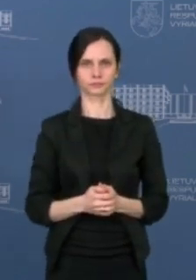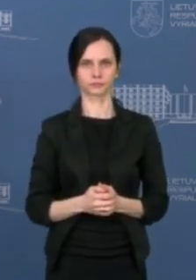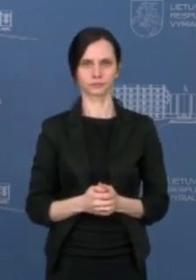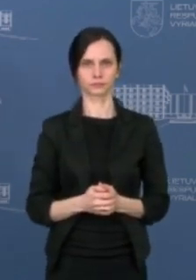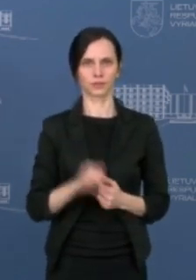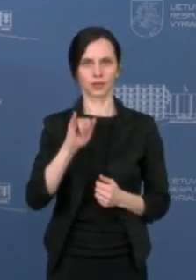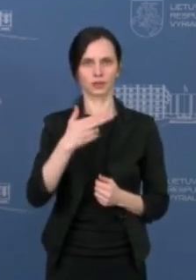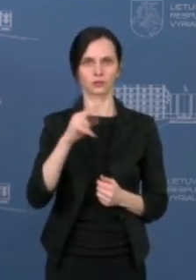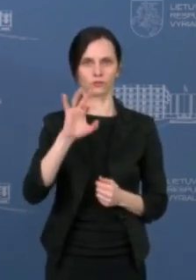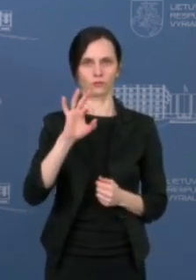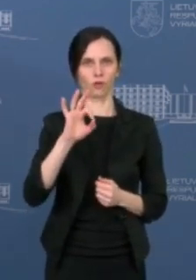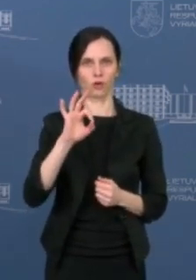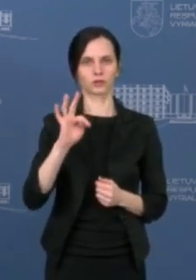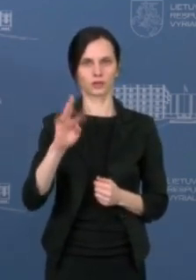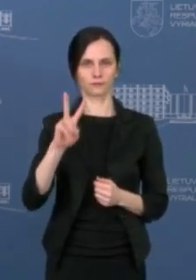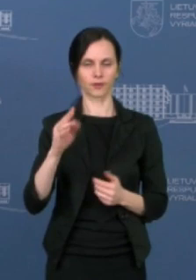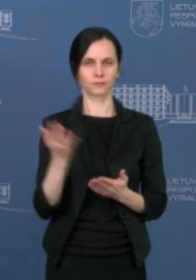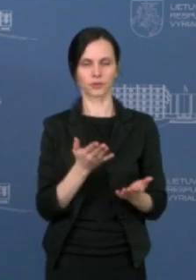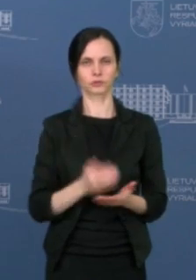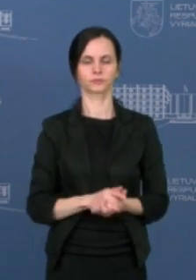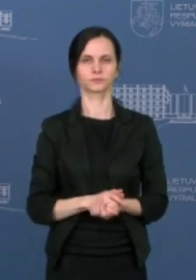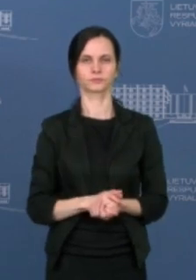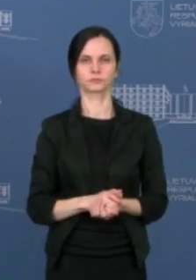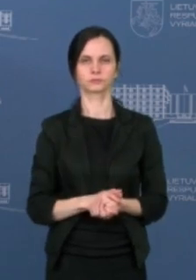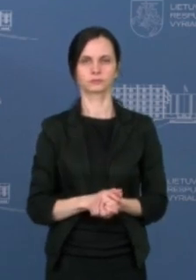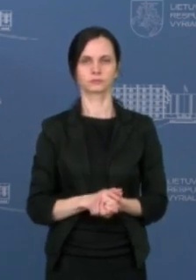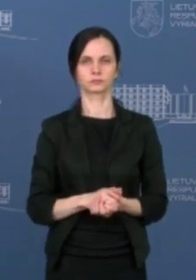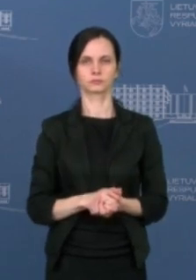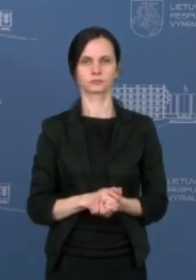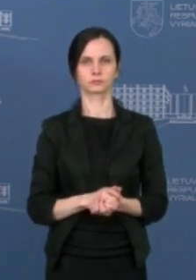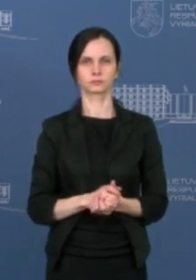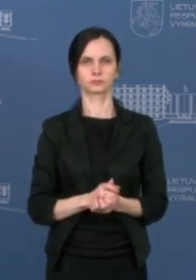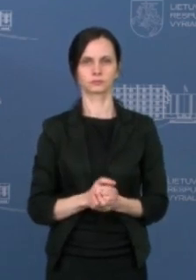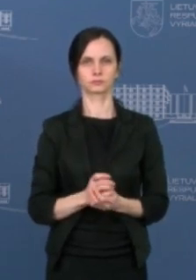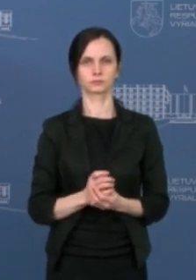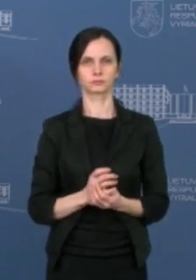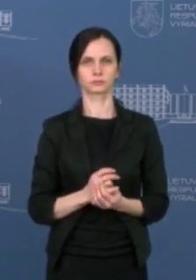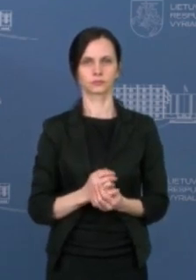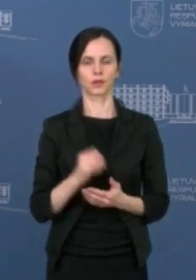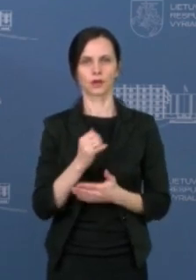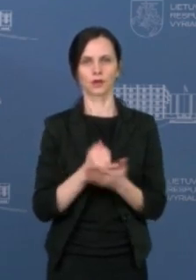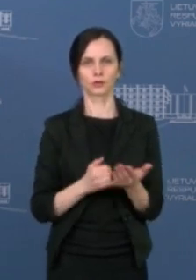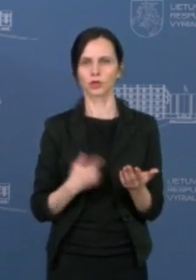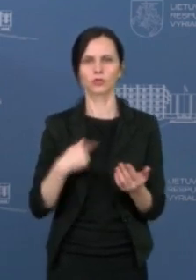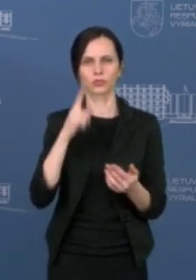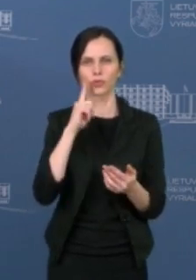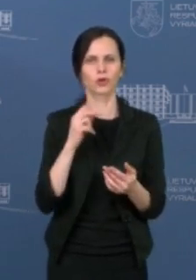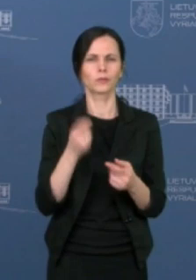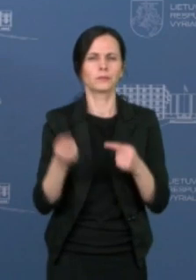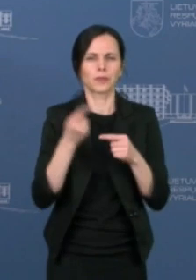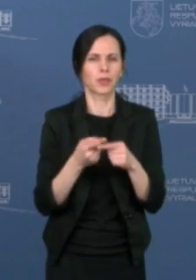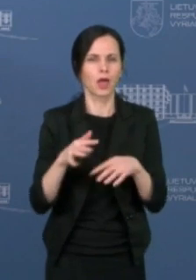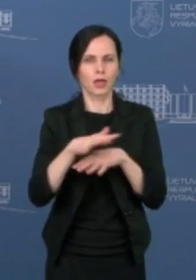Info TV, Gabrielė Grigošaitytė. Šautai, aš labai. Tai mes visuomenės neplaidintumėm. Tai